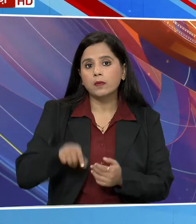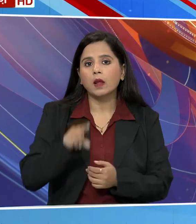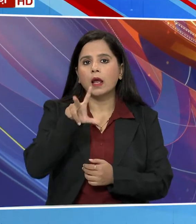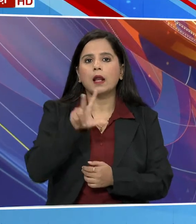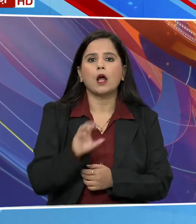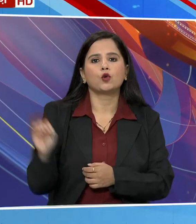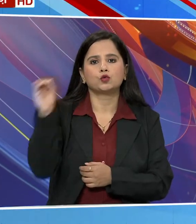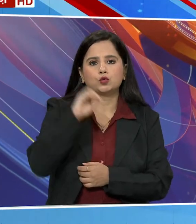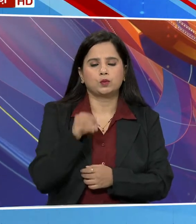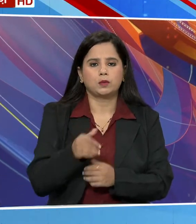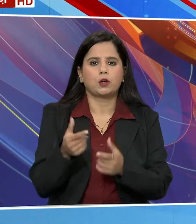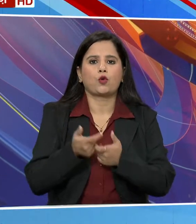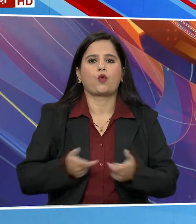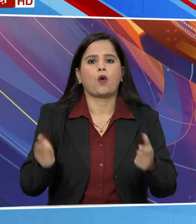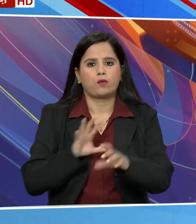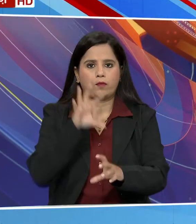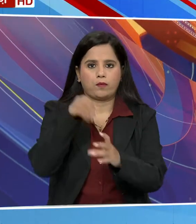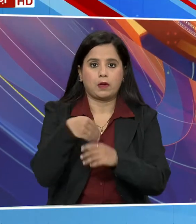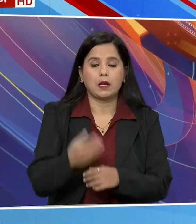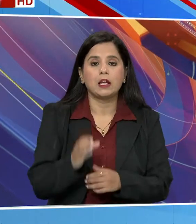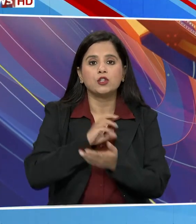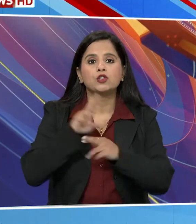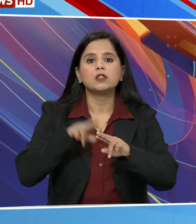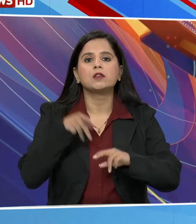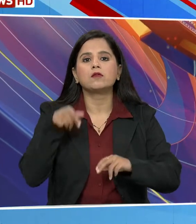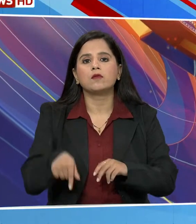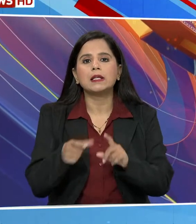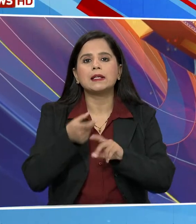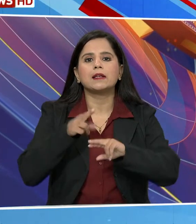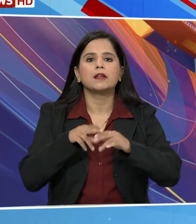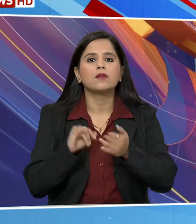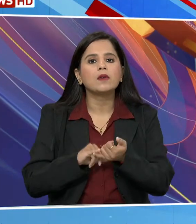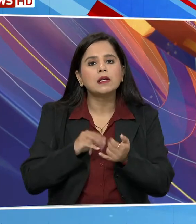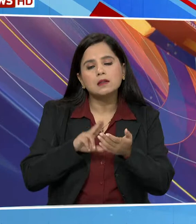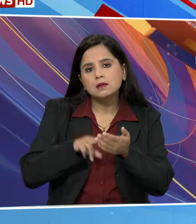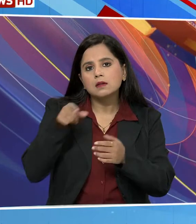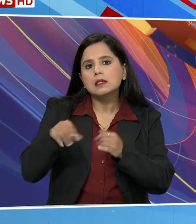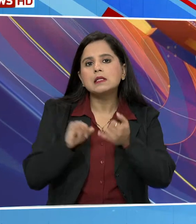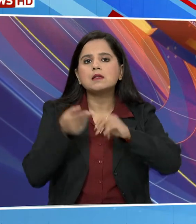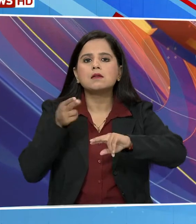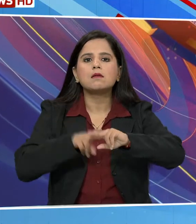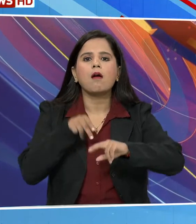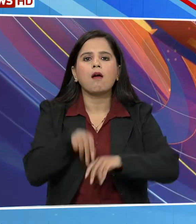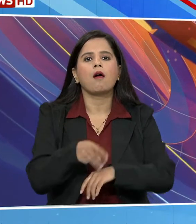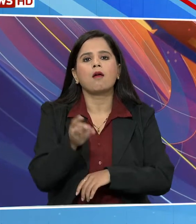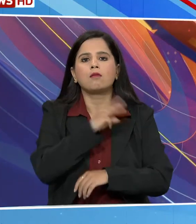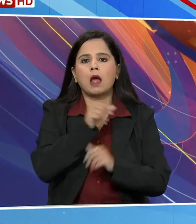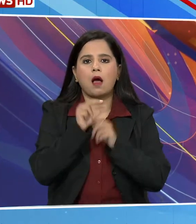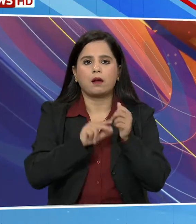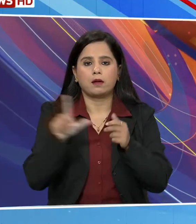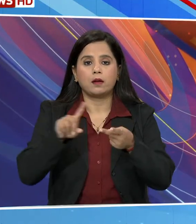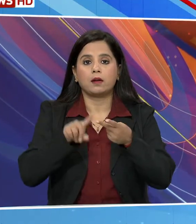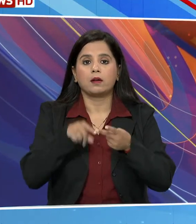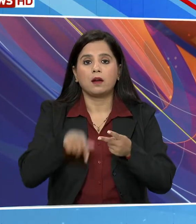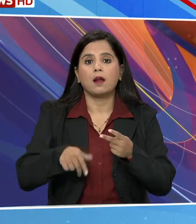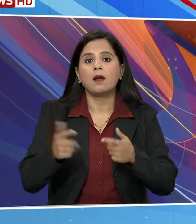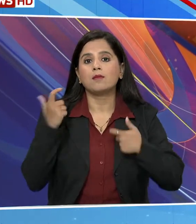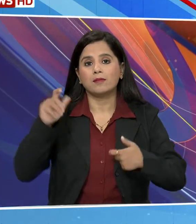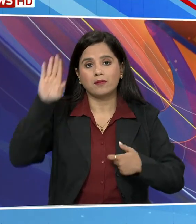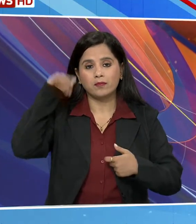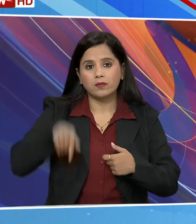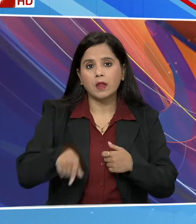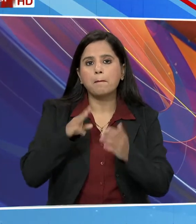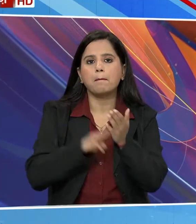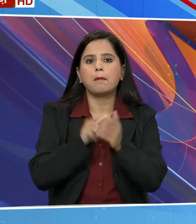अक्तूबर को समेलन में शामिल होंगे चीफ अफ डिफेंस स्टाफ जेनरल आनिल चोहान थल सेना थेक जेनरल मनोच पाने और